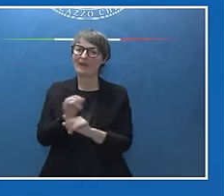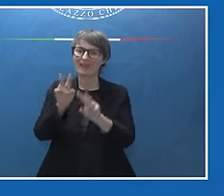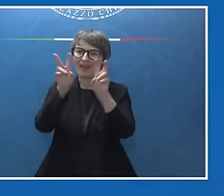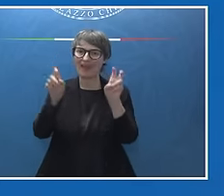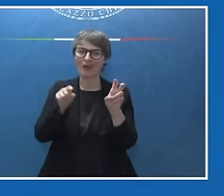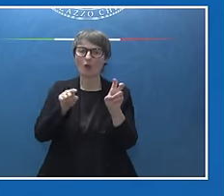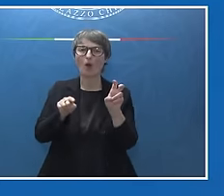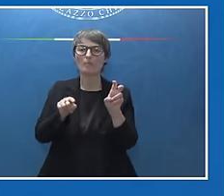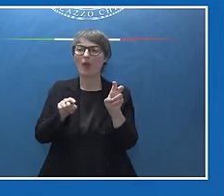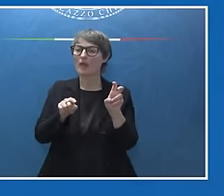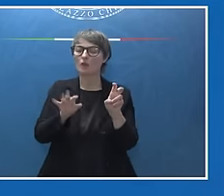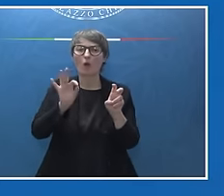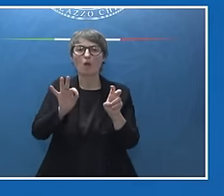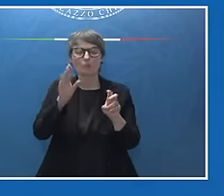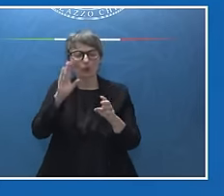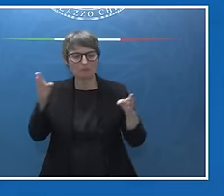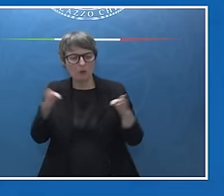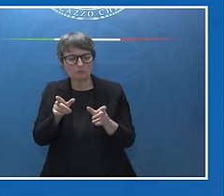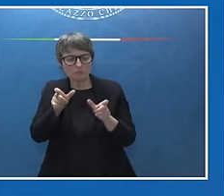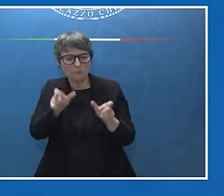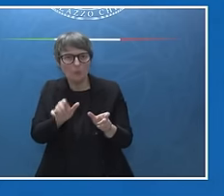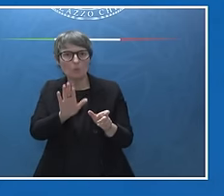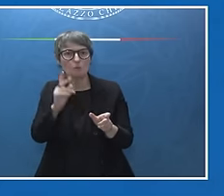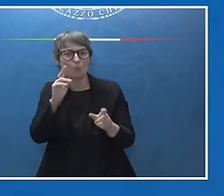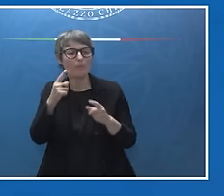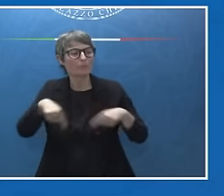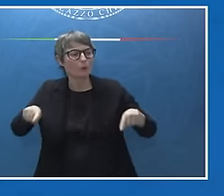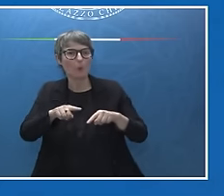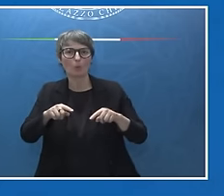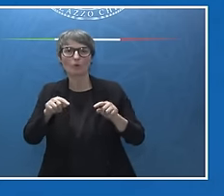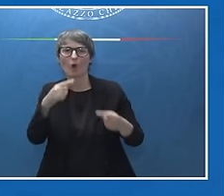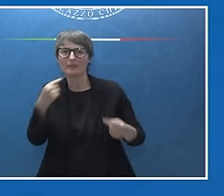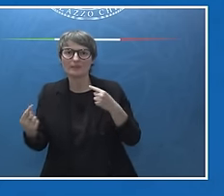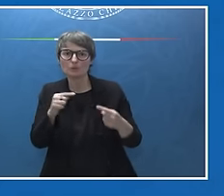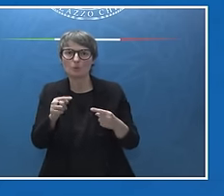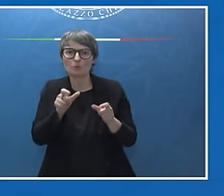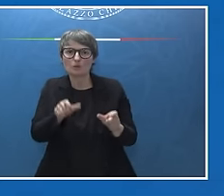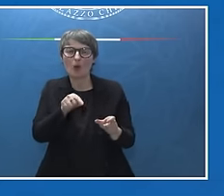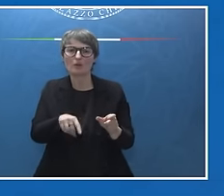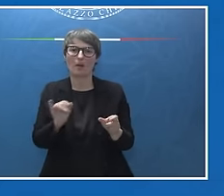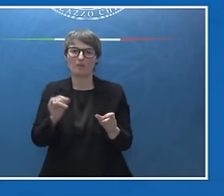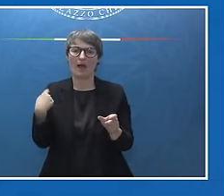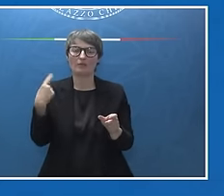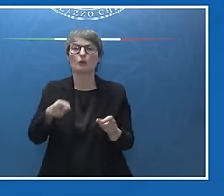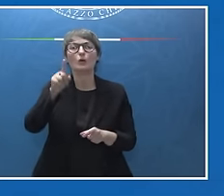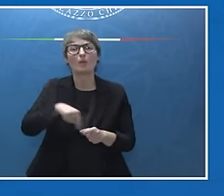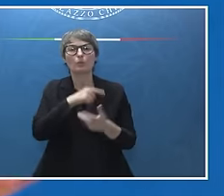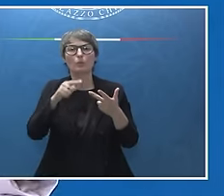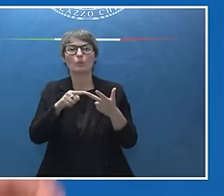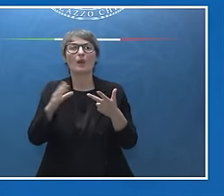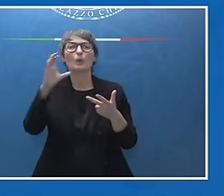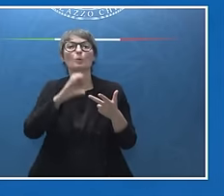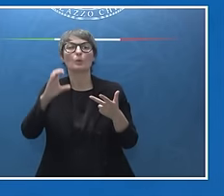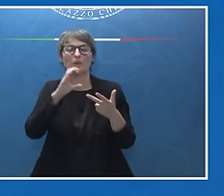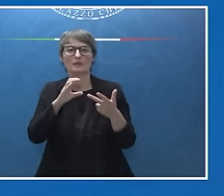specifica riunione ministeriale nell'ambito del G7 e anche del turismo. Sono, insomma,